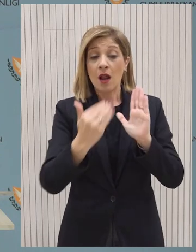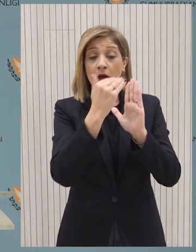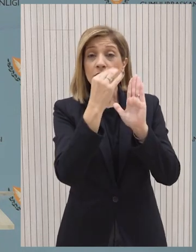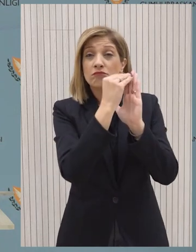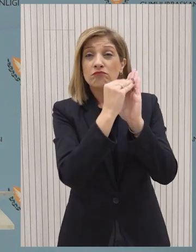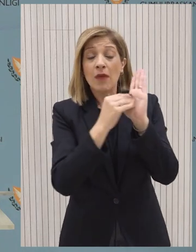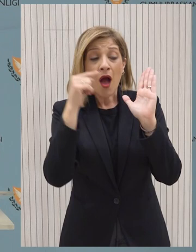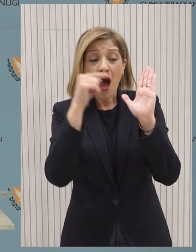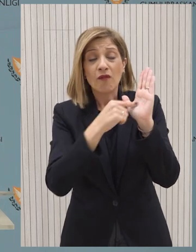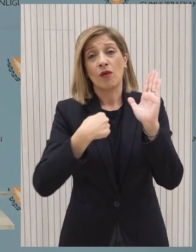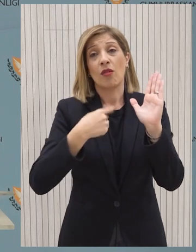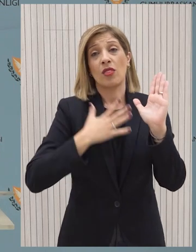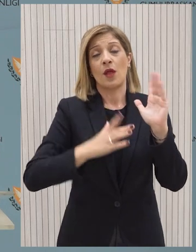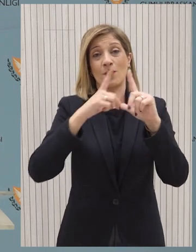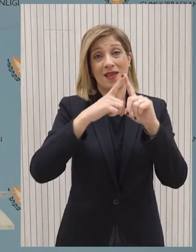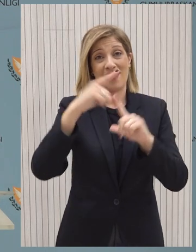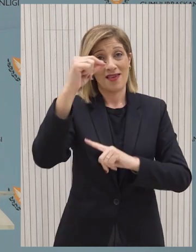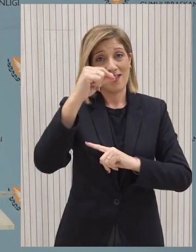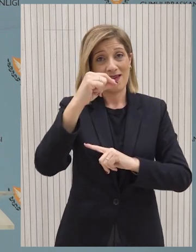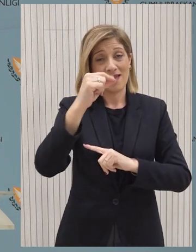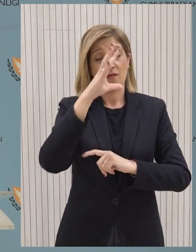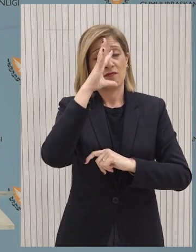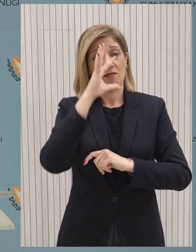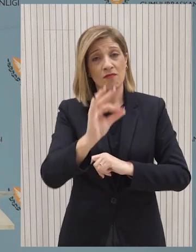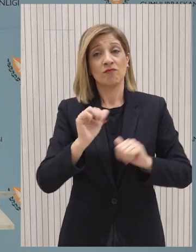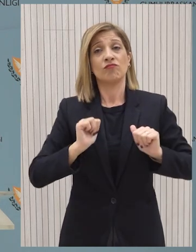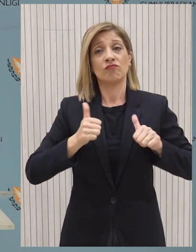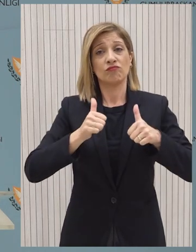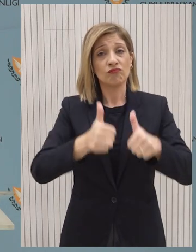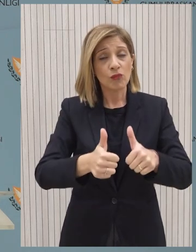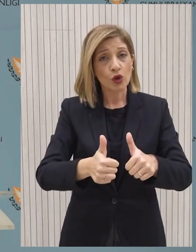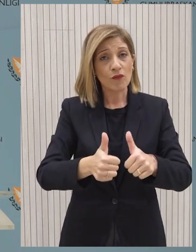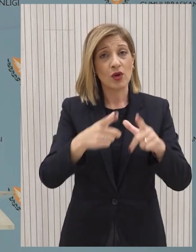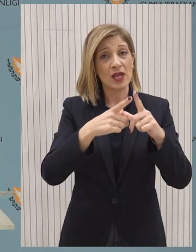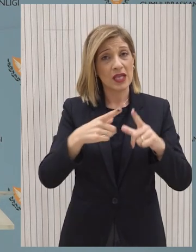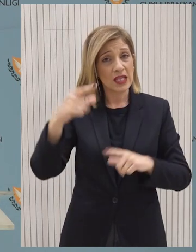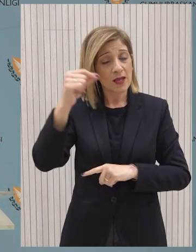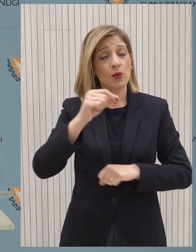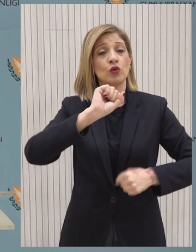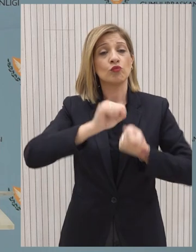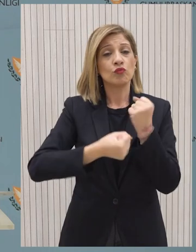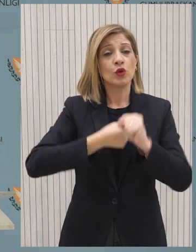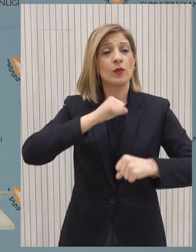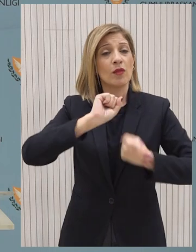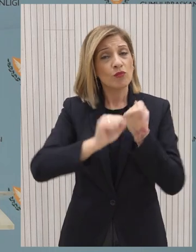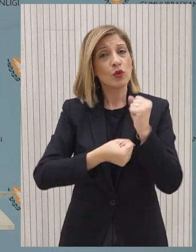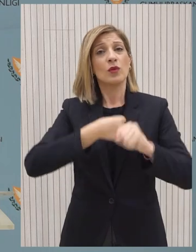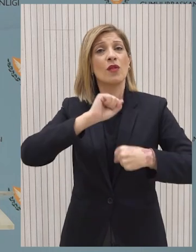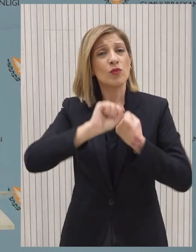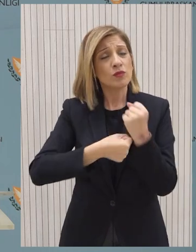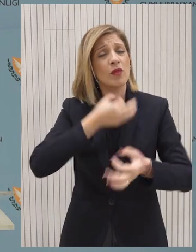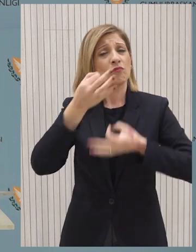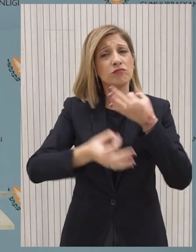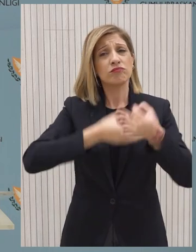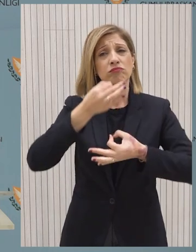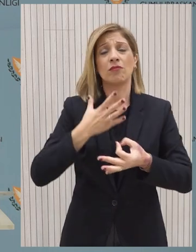συναντήληψης. Κυπριακή Δημοκρατία με ειλικρινή πολιτική βούληση ανέλαβε πρωτοβουλία, επιστρατεύοντας την διπλωματία, με αποτέλεσμα